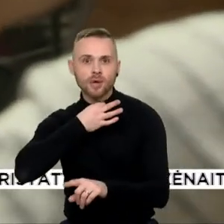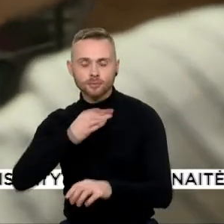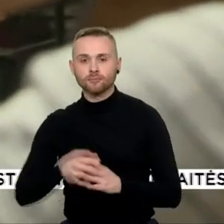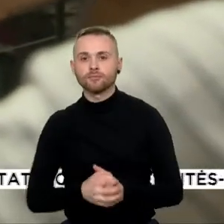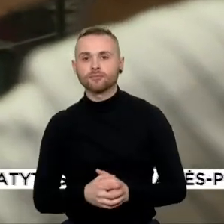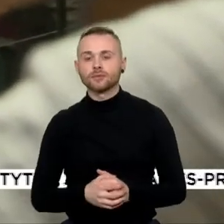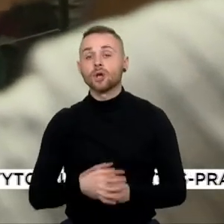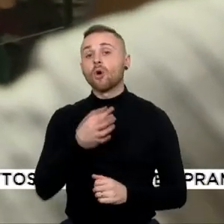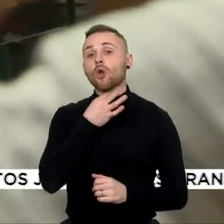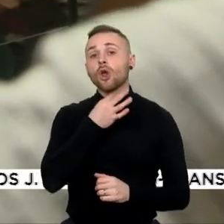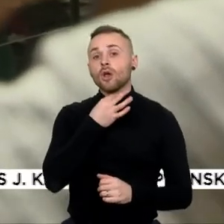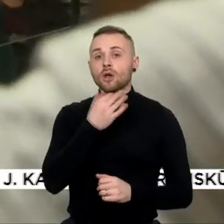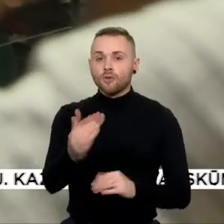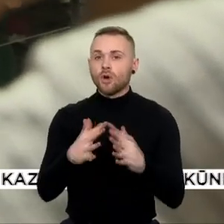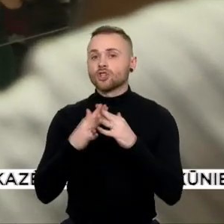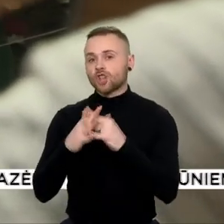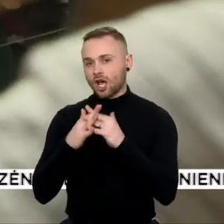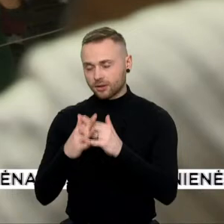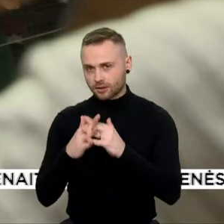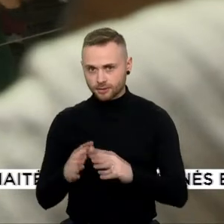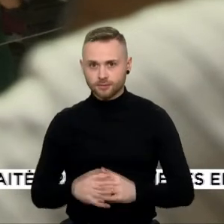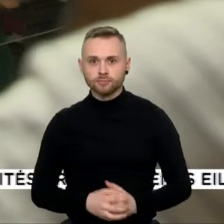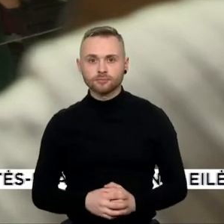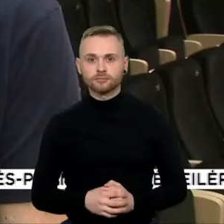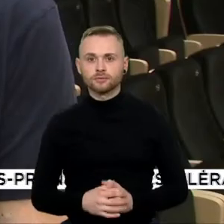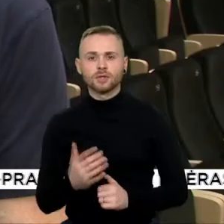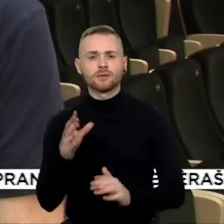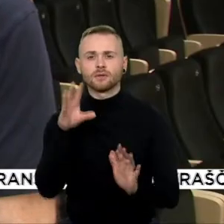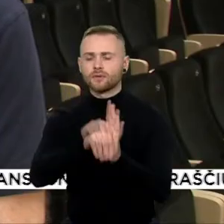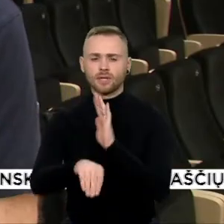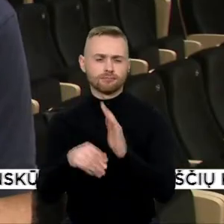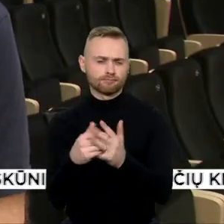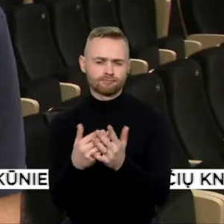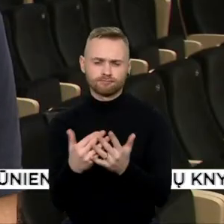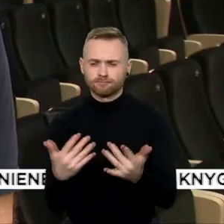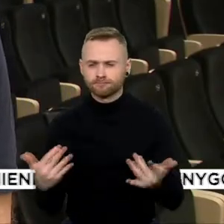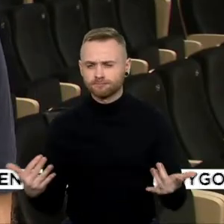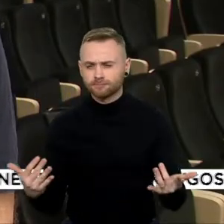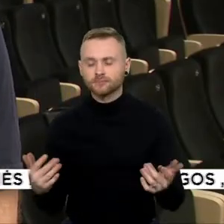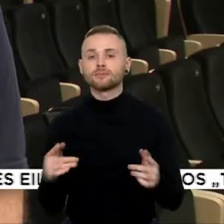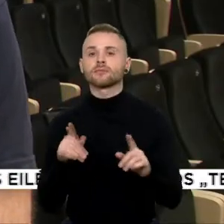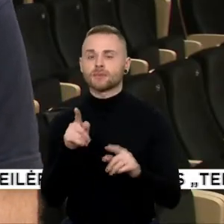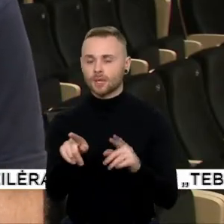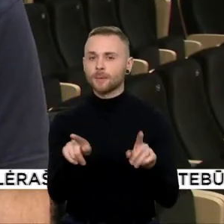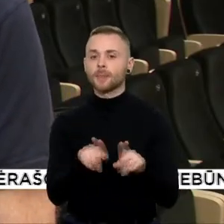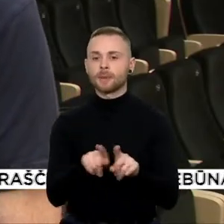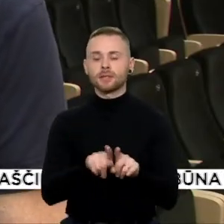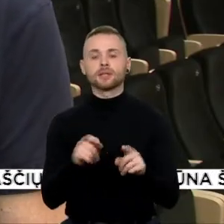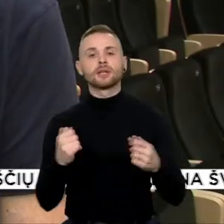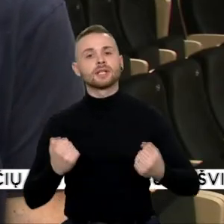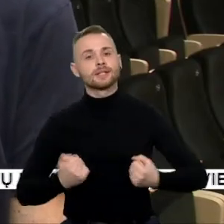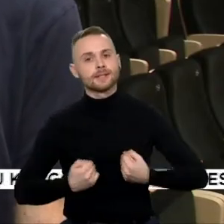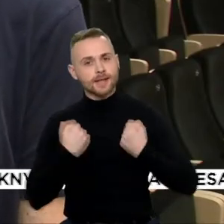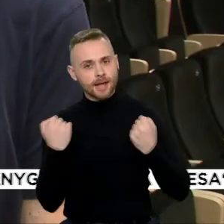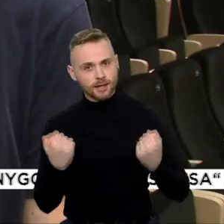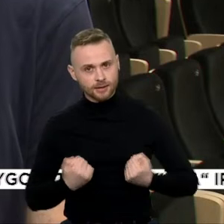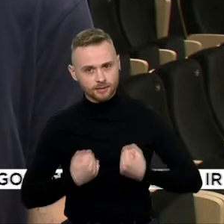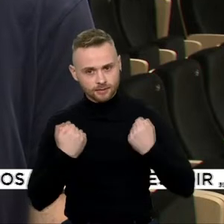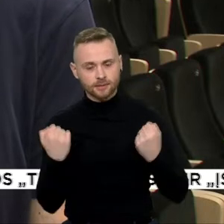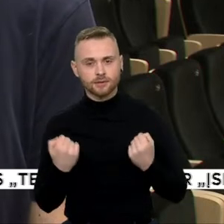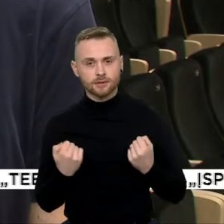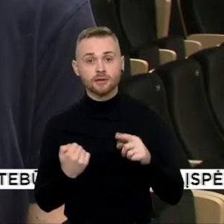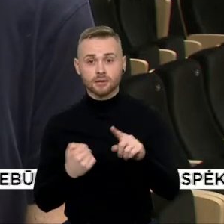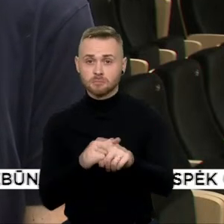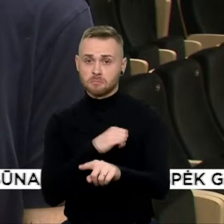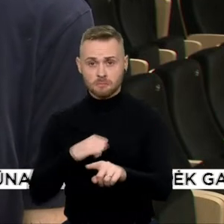oratorinis žanras, kuris apima viską. Ta prasme, jis ir stengiasi savo, jis pats sakė,